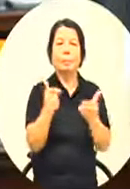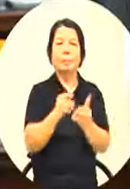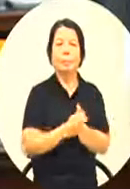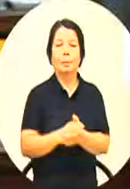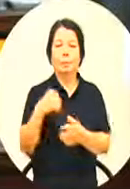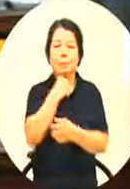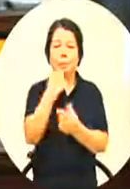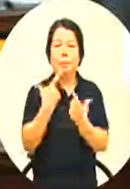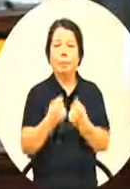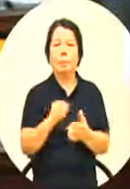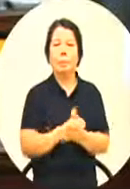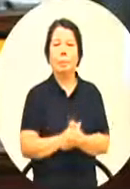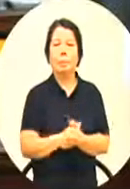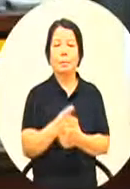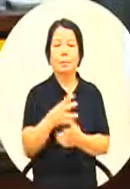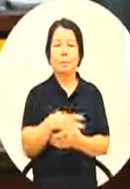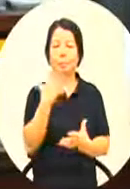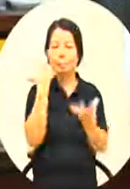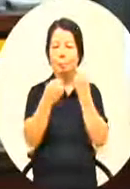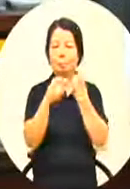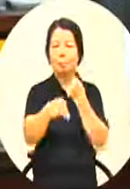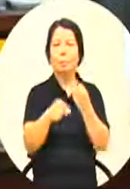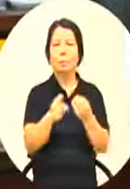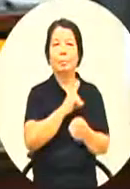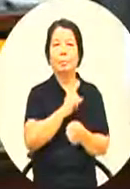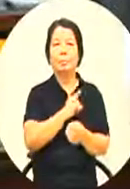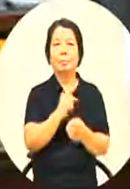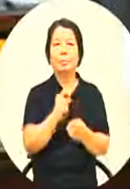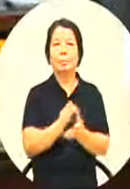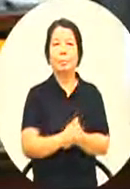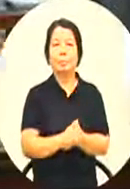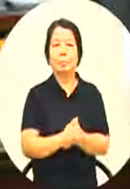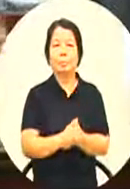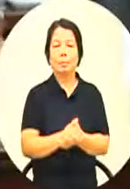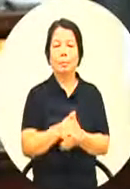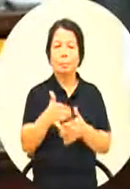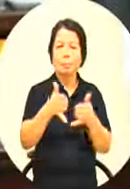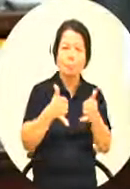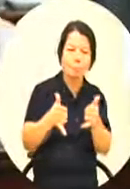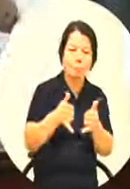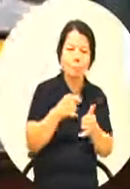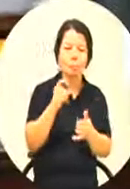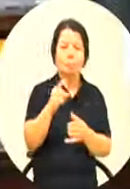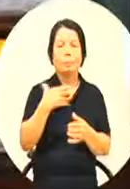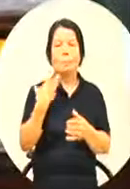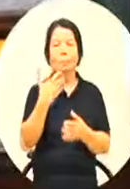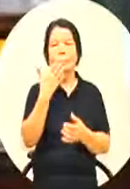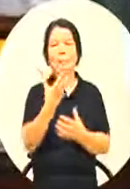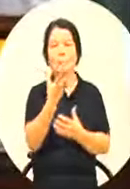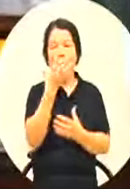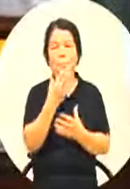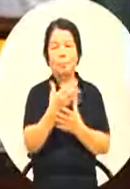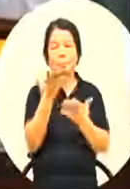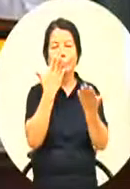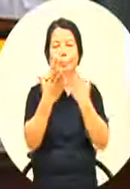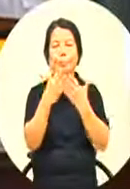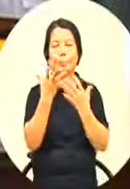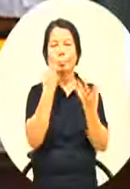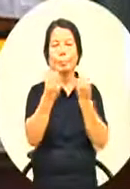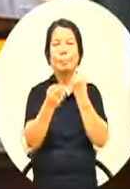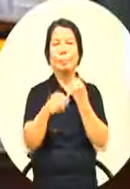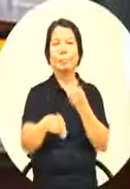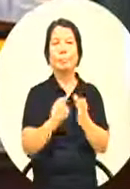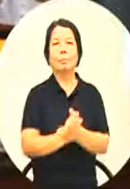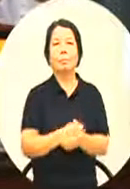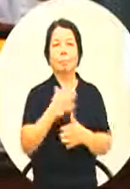台湾也是如此都搞不清楚自己到底我们是谁我们要往哪里去所以说我们的那个整个国际观